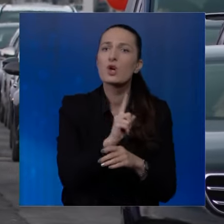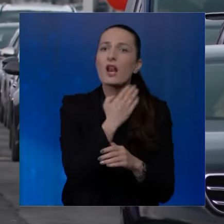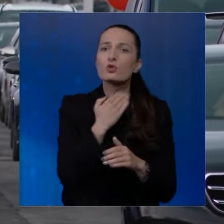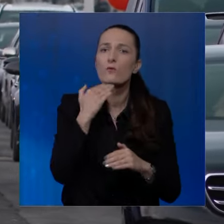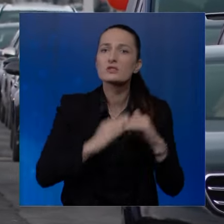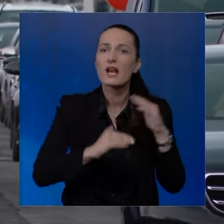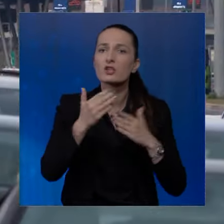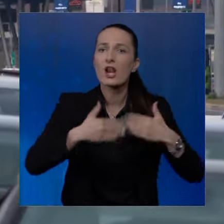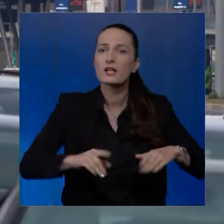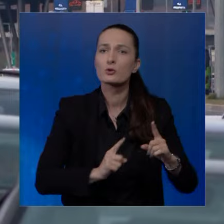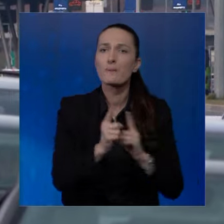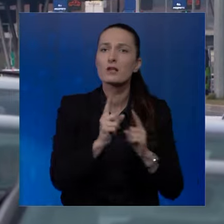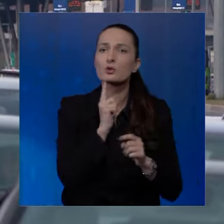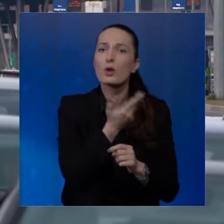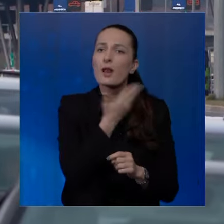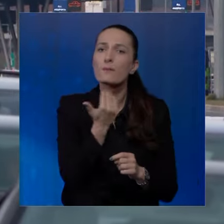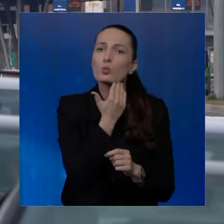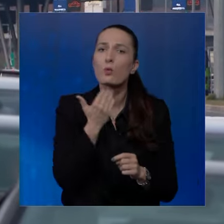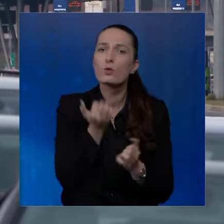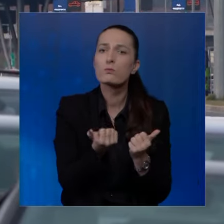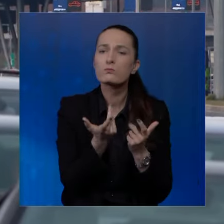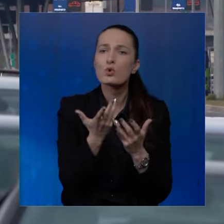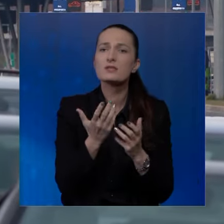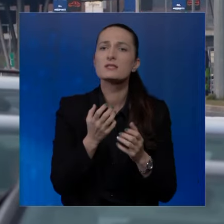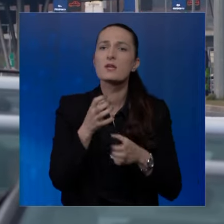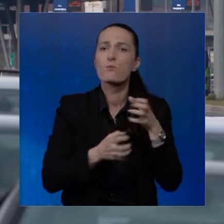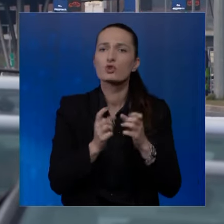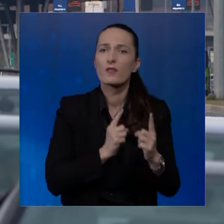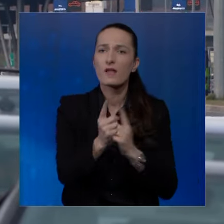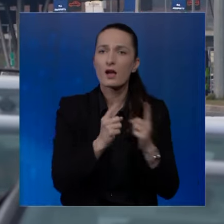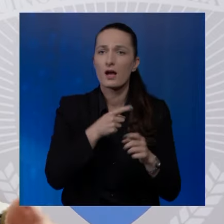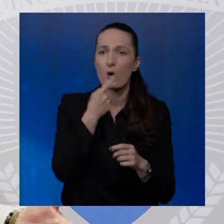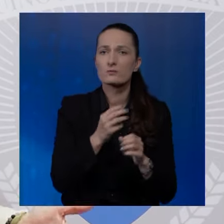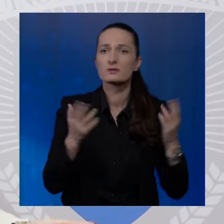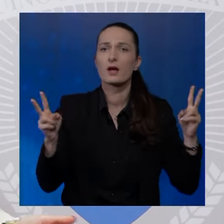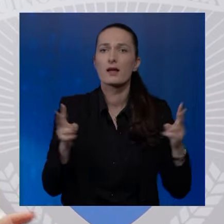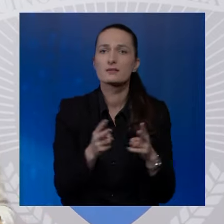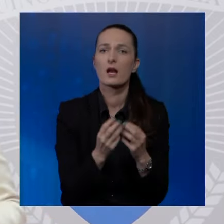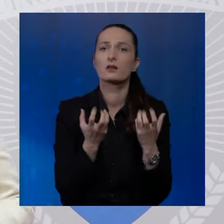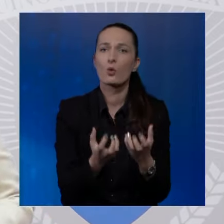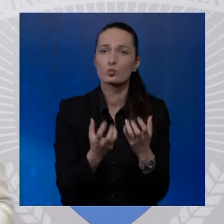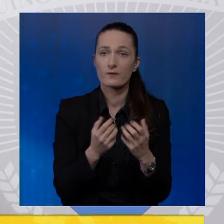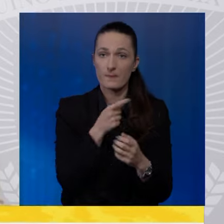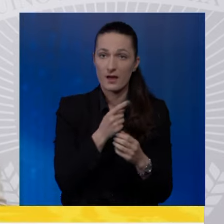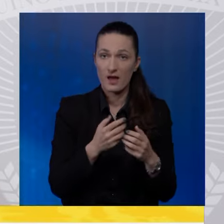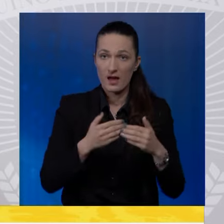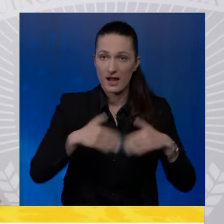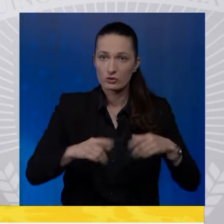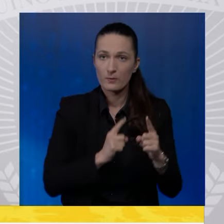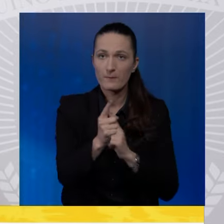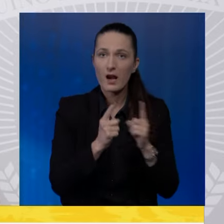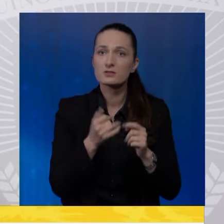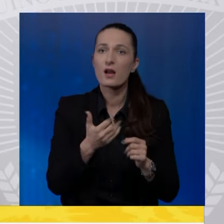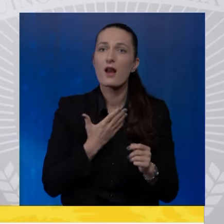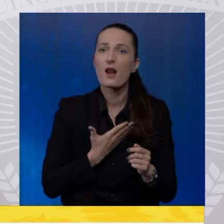granični prelazi koji nemaju dovoljan broj saobraćanih traka kako bi se rasterete uegu užve. Da su granični prelaze kod nas osposobili sa više